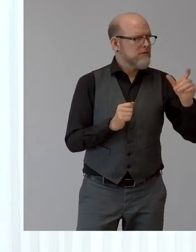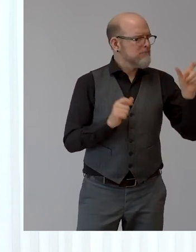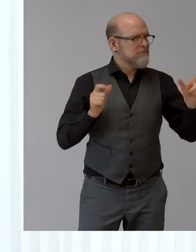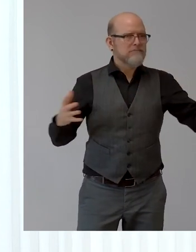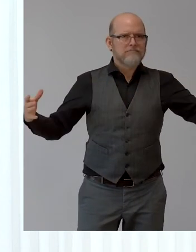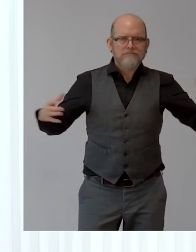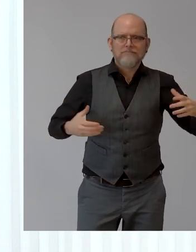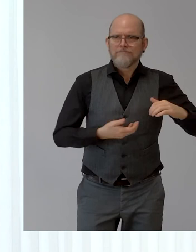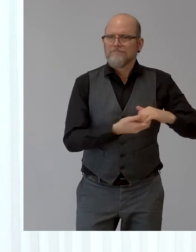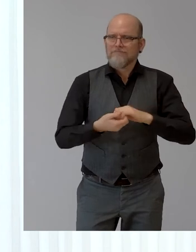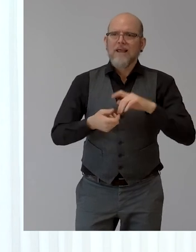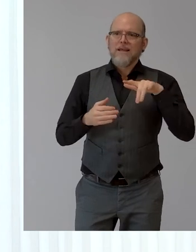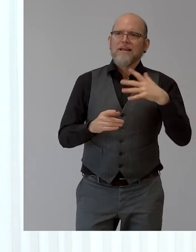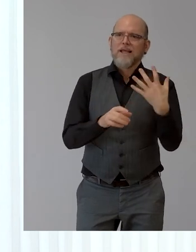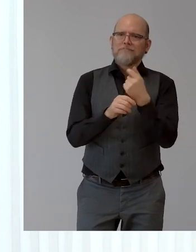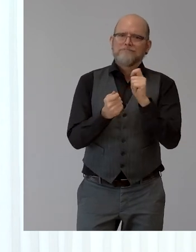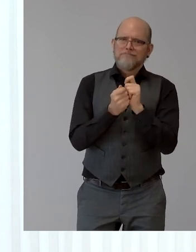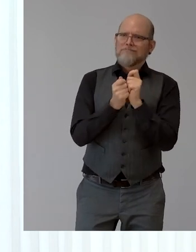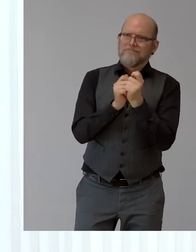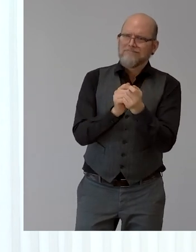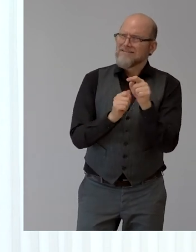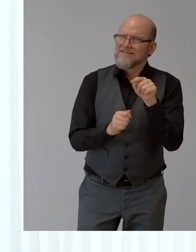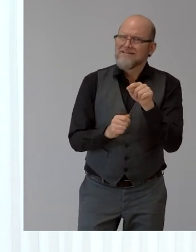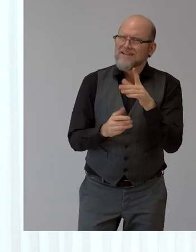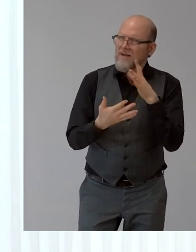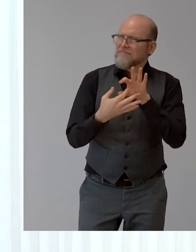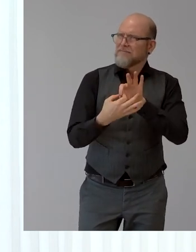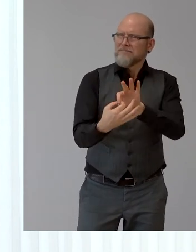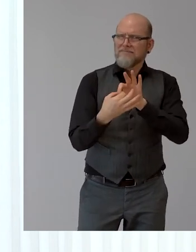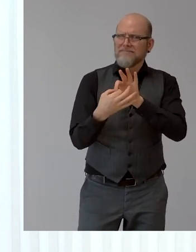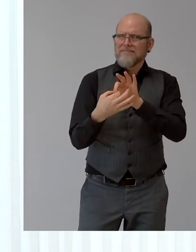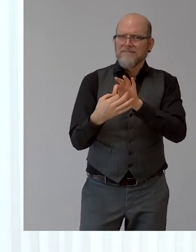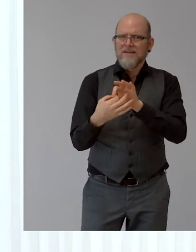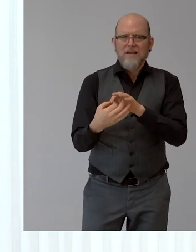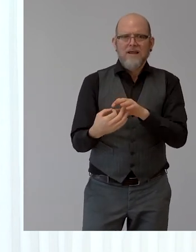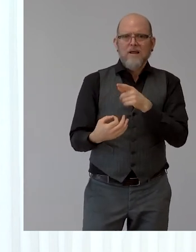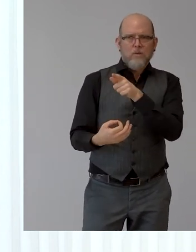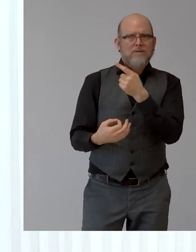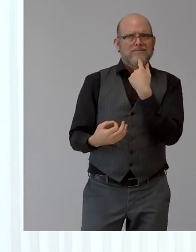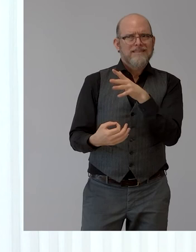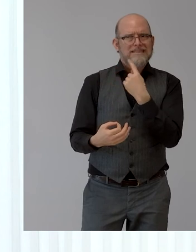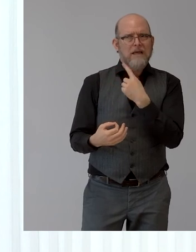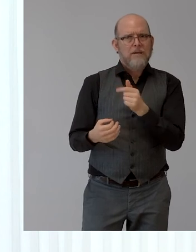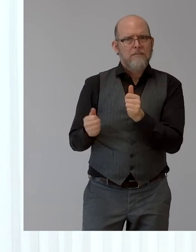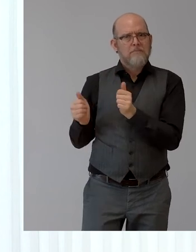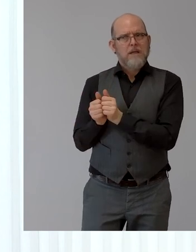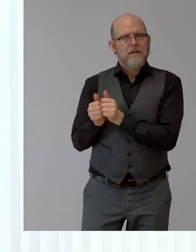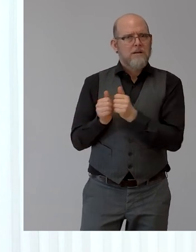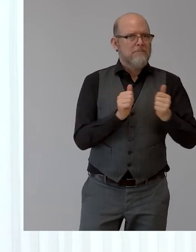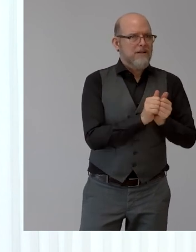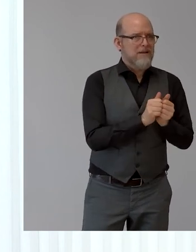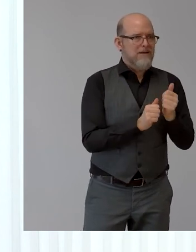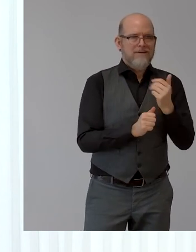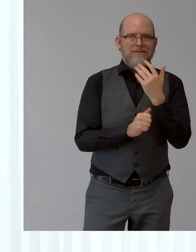inspire each other. And you mentioned already two of your partners, the Valuable 500 and the MyAbility Network. How would you